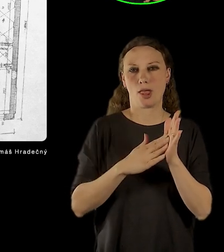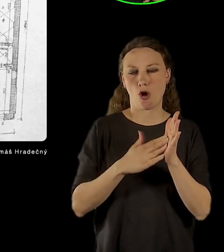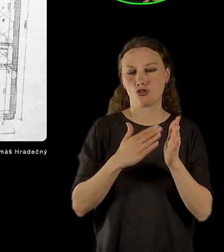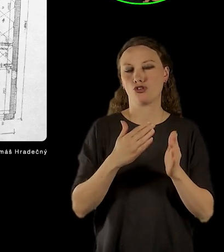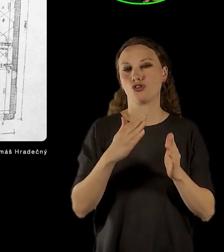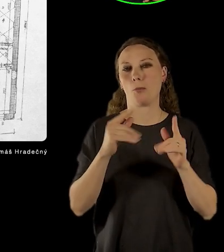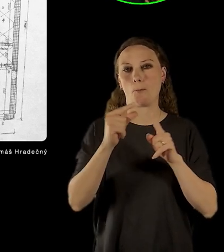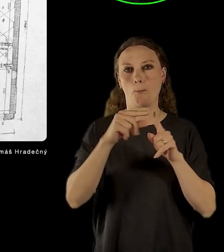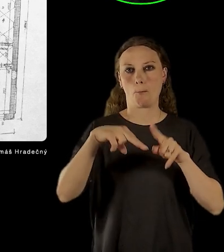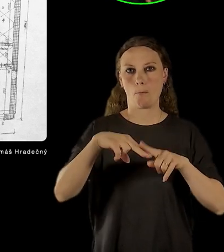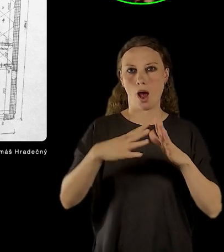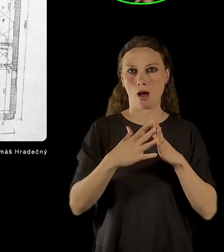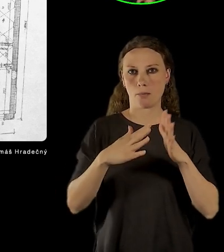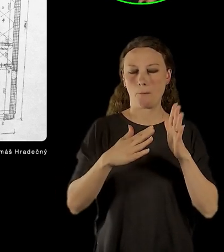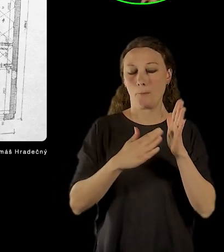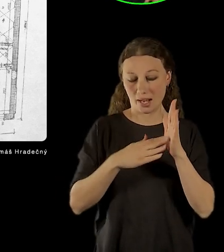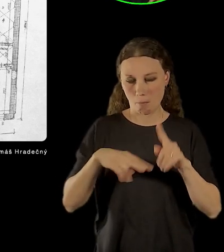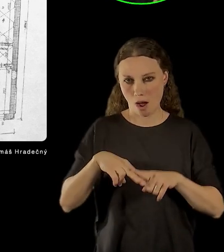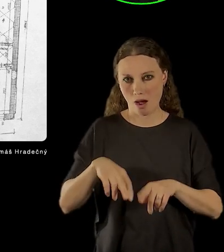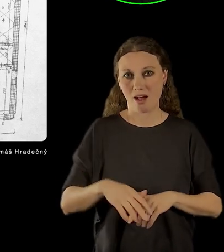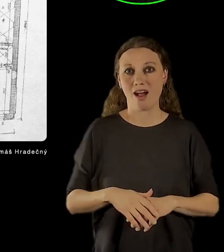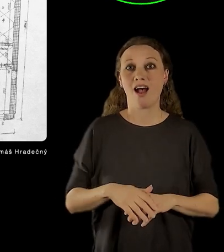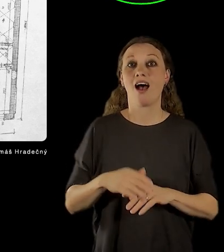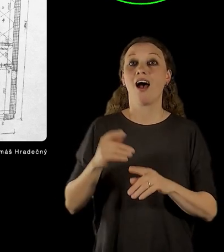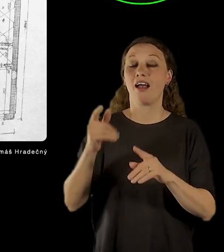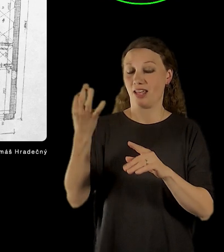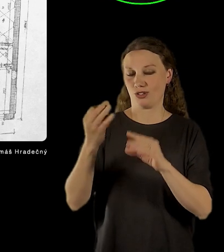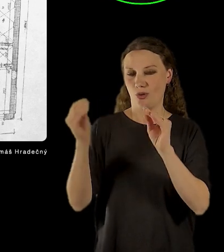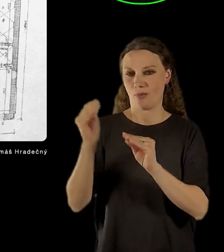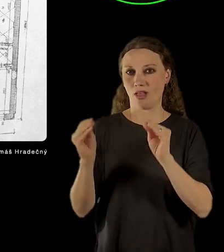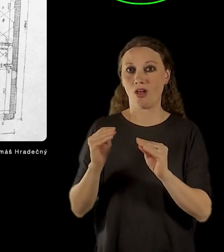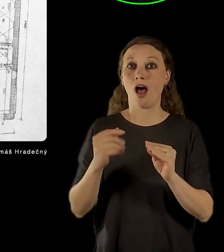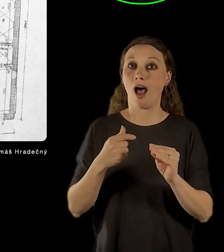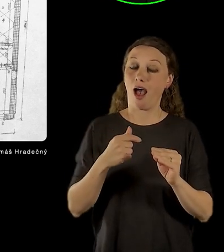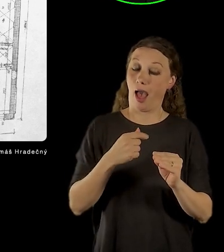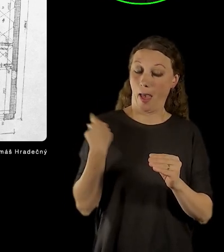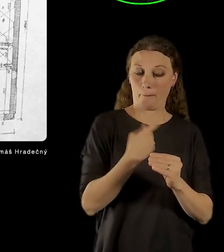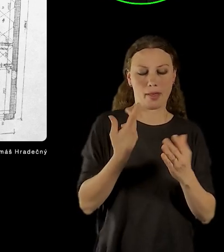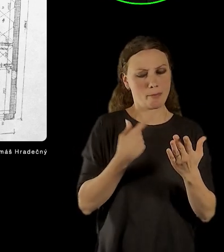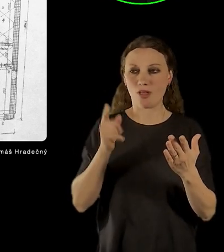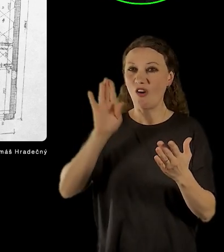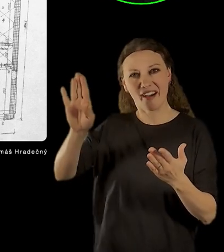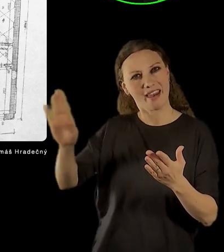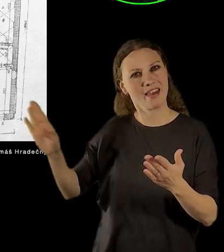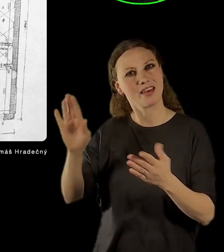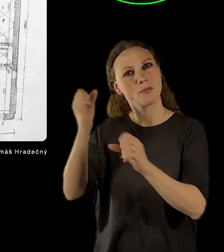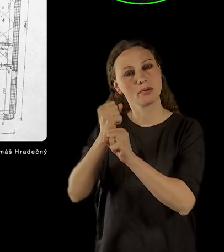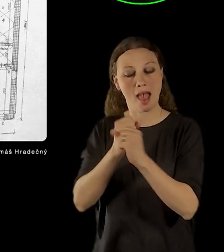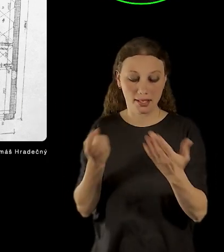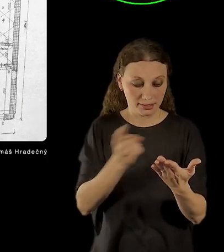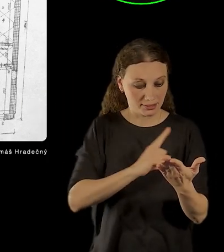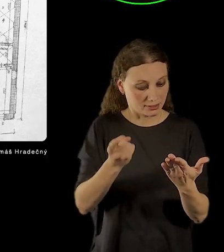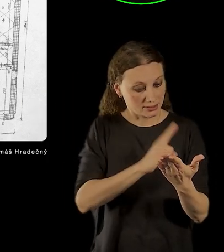nutno říct, když jsme viděli tu archivní dokumentaci, že ty části architektonických návrhů byly